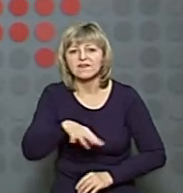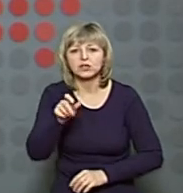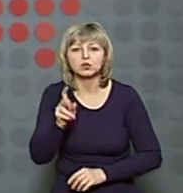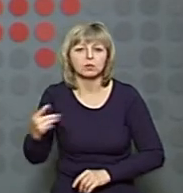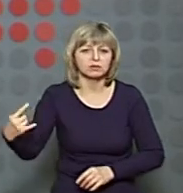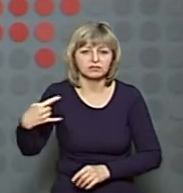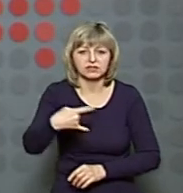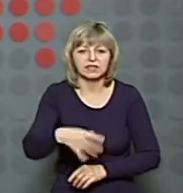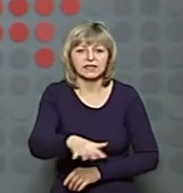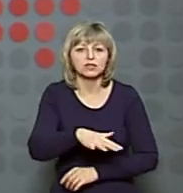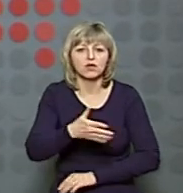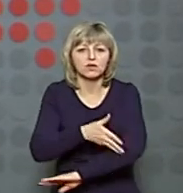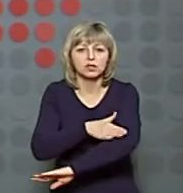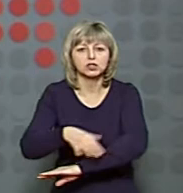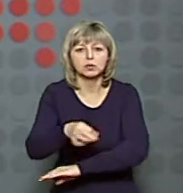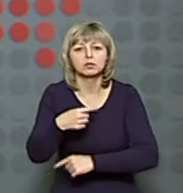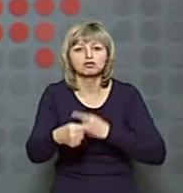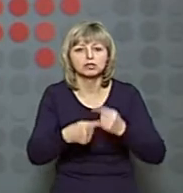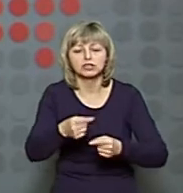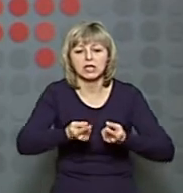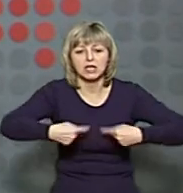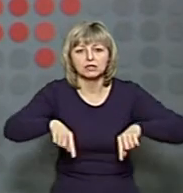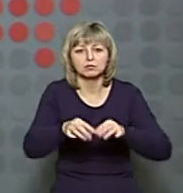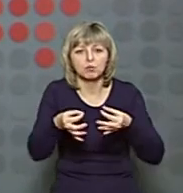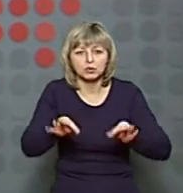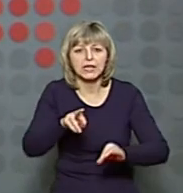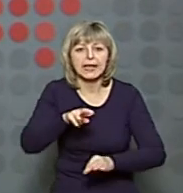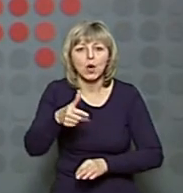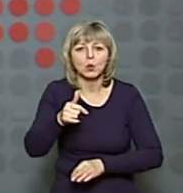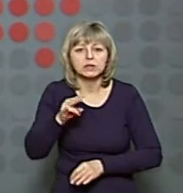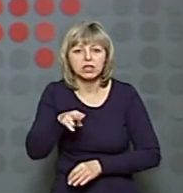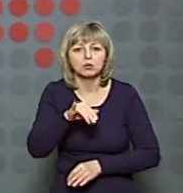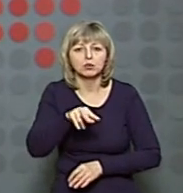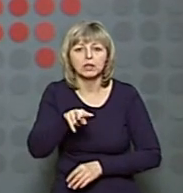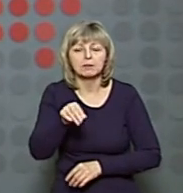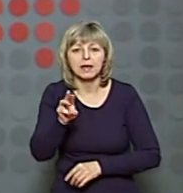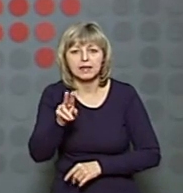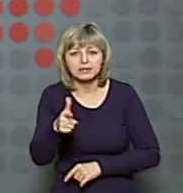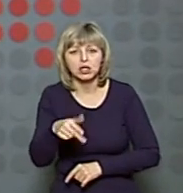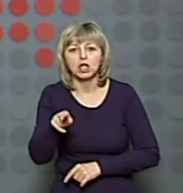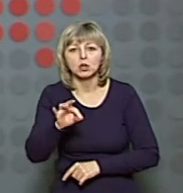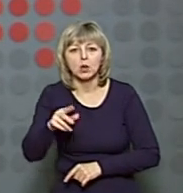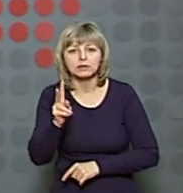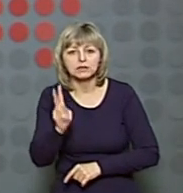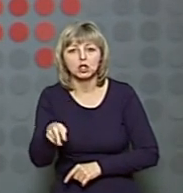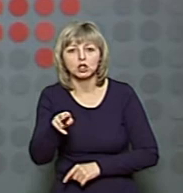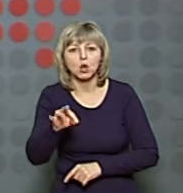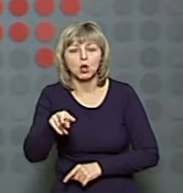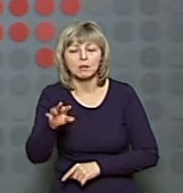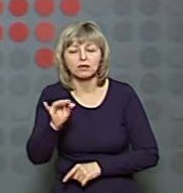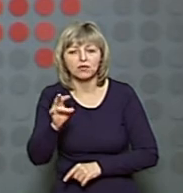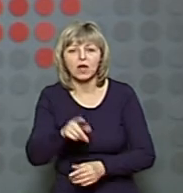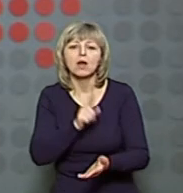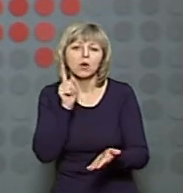'їжджатимуть на територію Волинської області через діючі пропускні пункти Ягодин, полемець Доманово та Дольськ, зобов'язані проходити